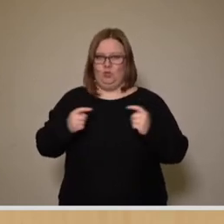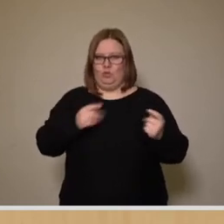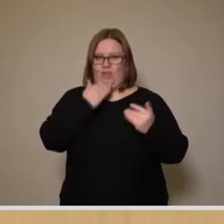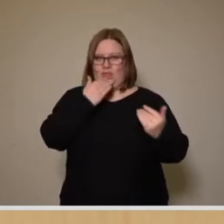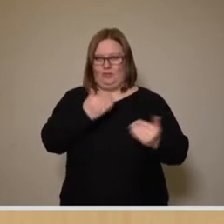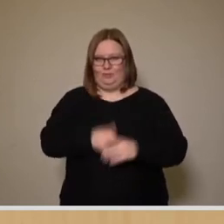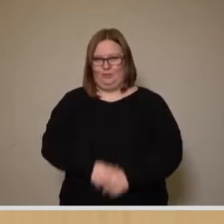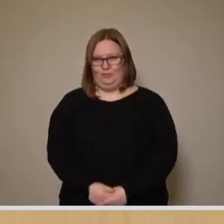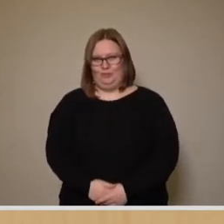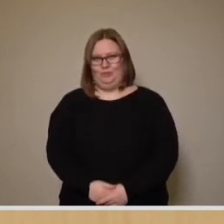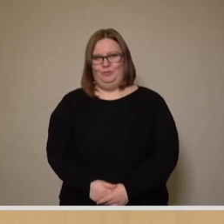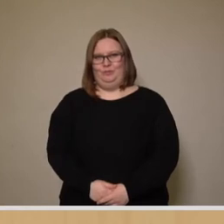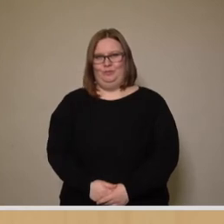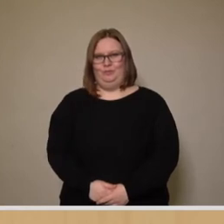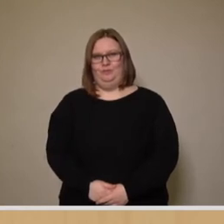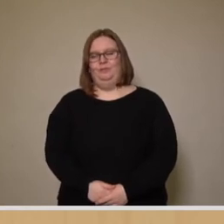Bis dahin.